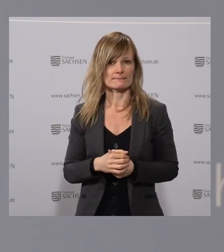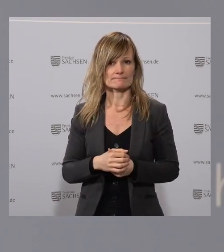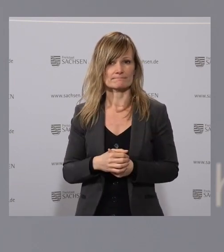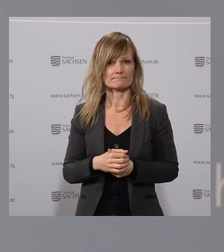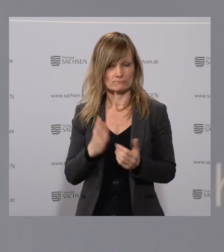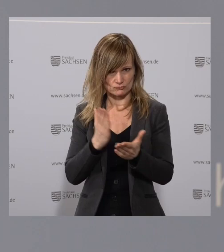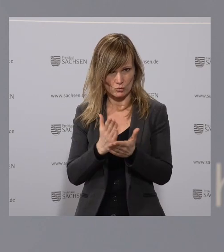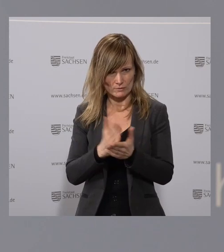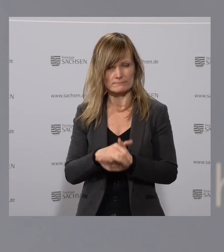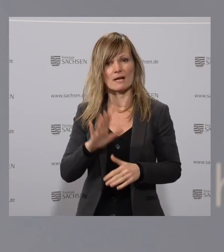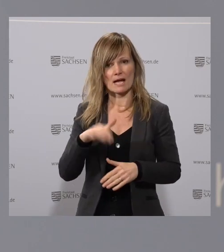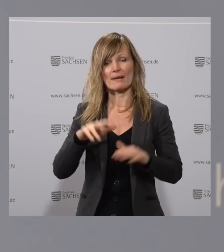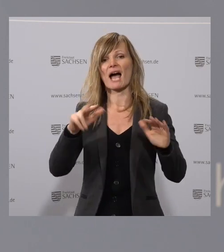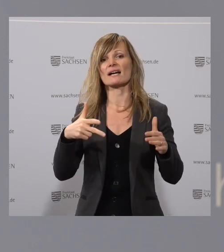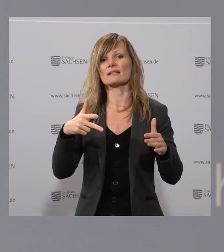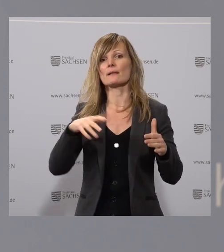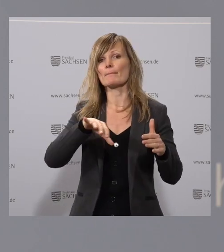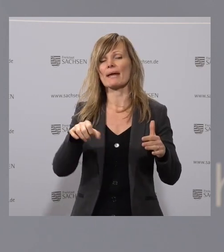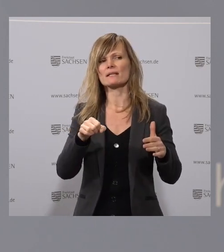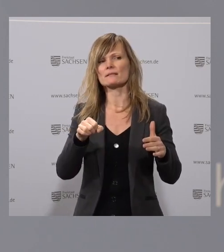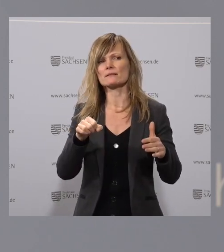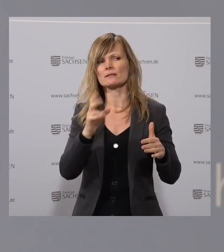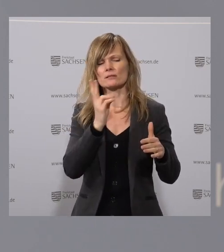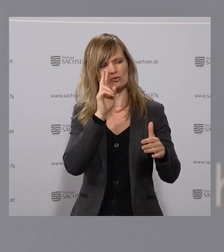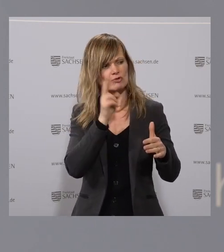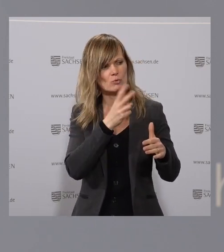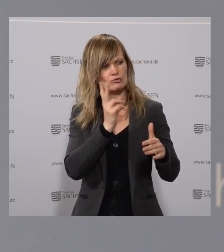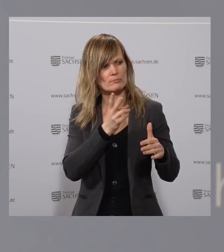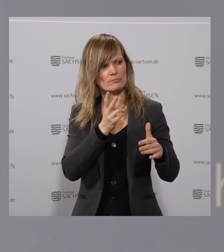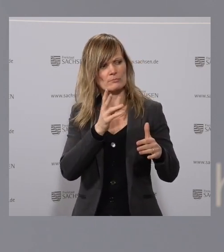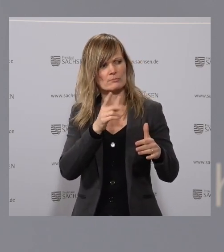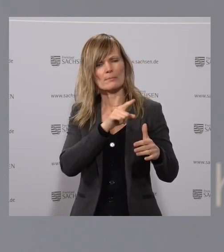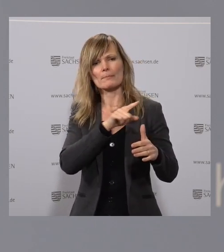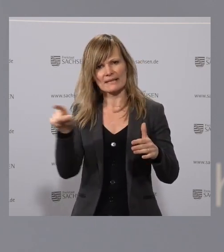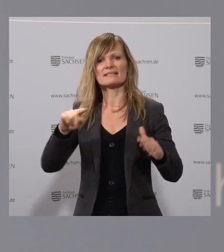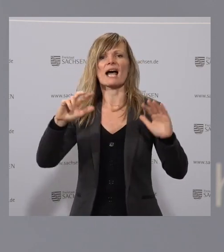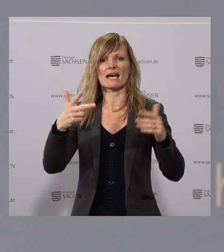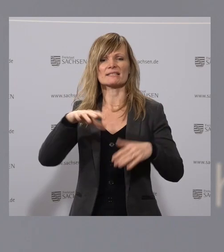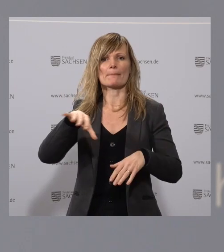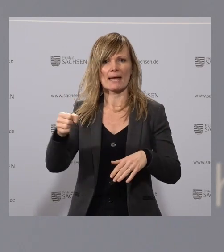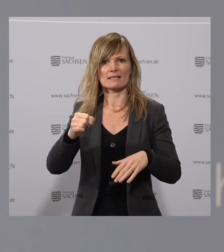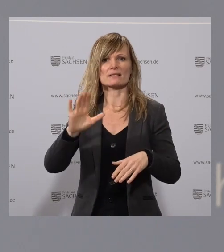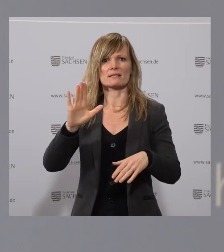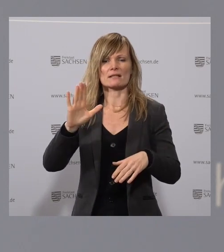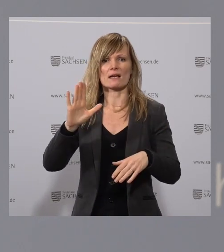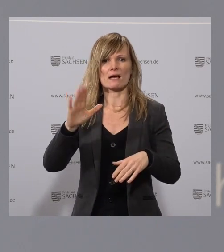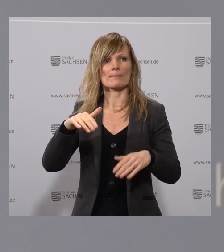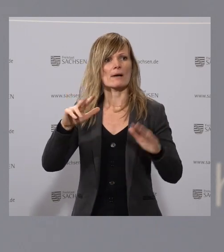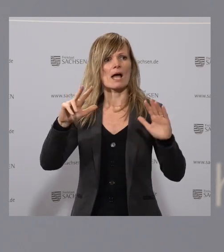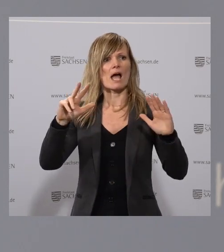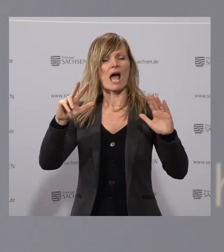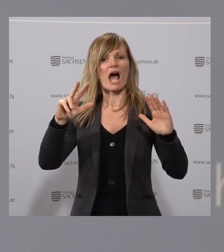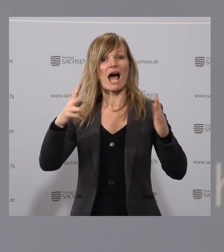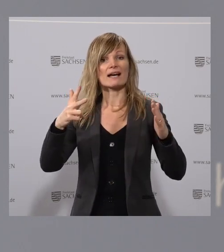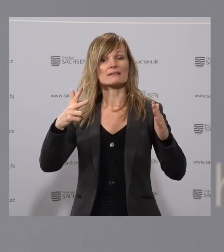vorgestellt. Soll sie ab 8. März, jetzt gucke ich nochmal zum Regierungssprecher, abgesetzt werden. Bis dahin gilt sie noch. Und ab 8. März wird sie am am